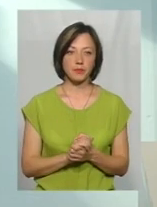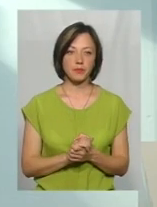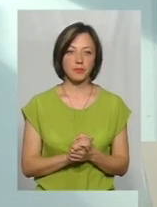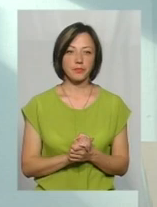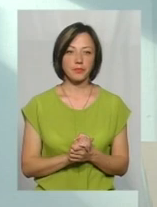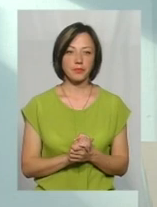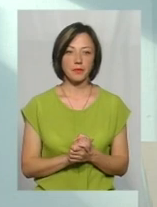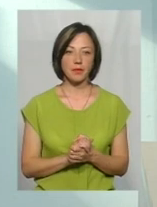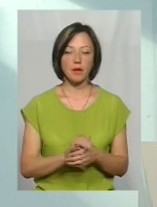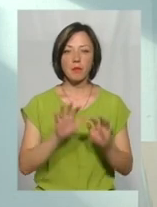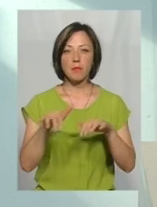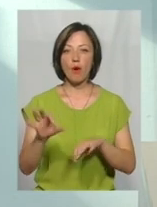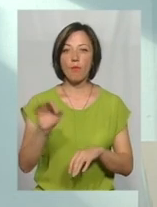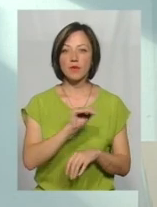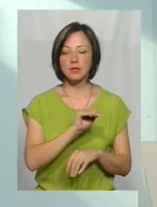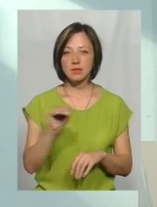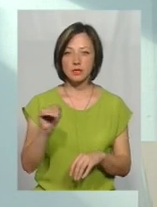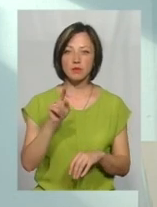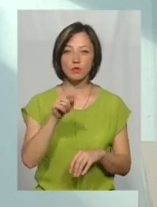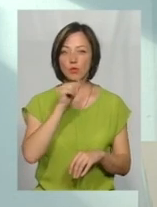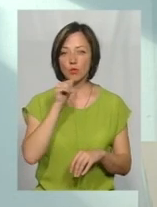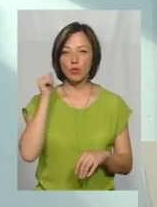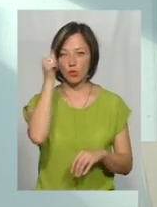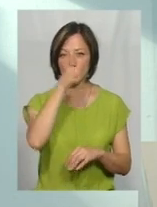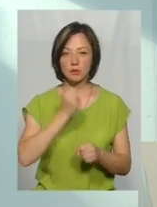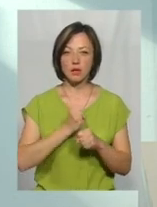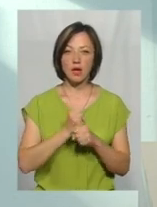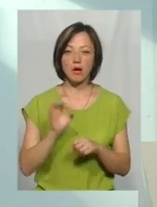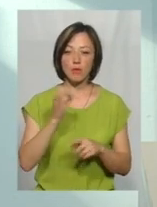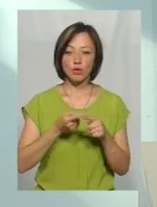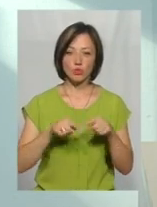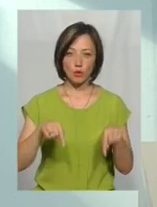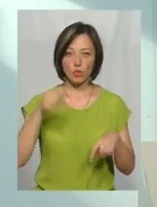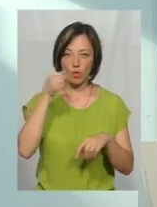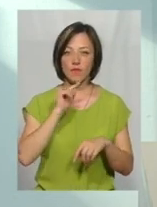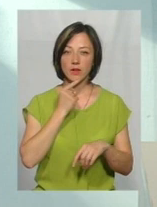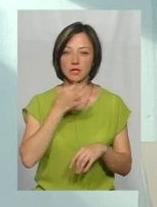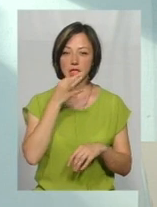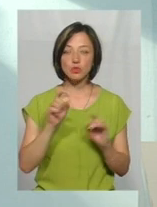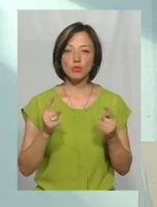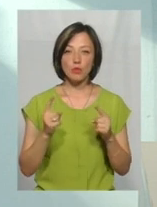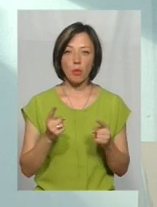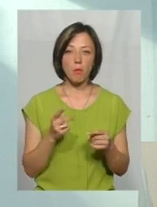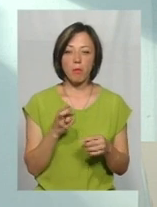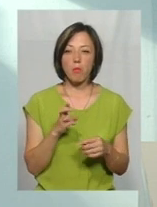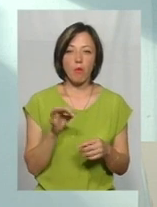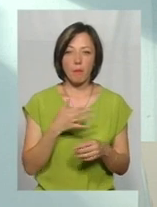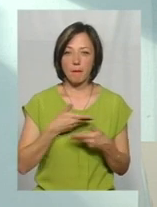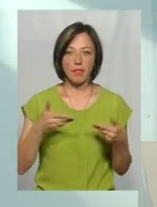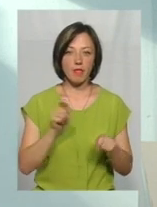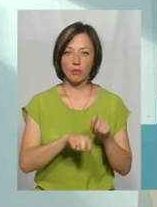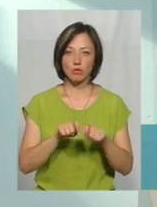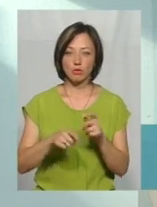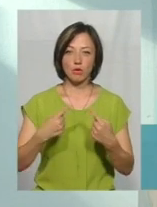До речі, там пляж офіційний, і він в тому році функціонував. Стосовно цього року, мені важко сказати, чому? Бо ми не є контролюючим органом.